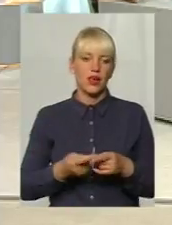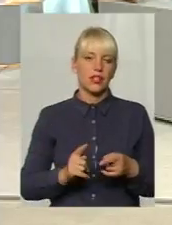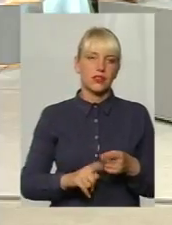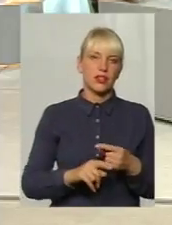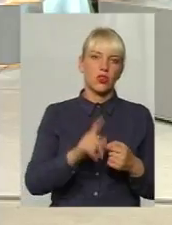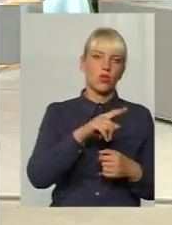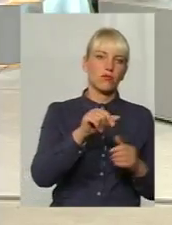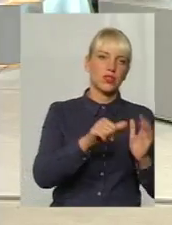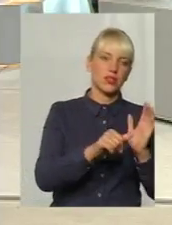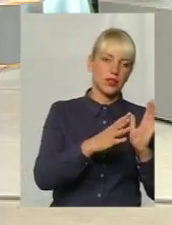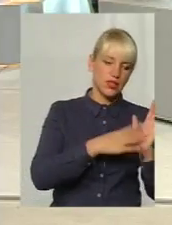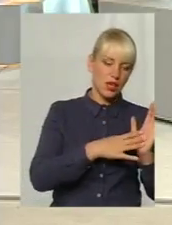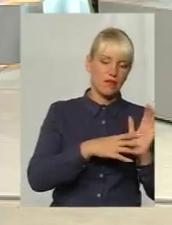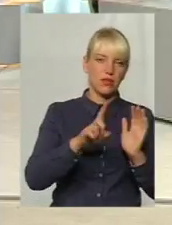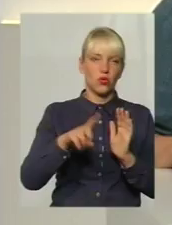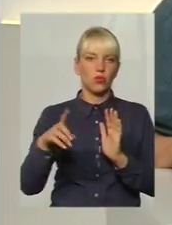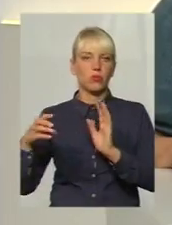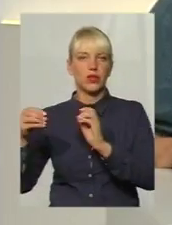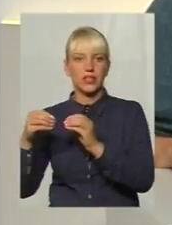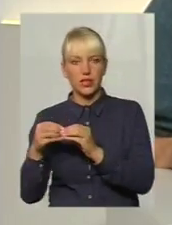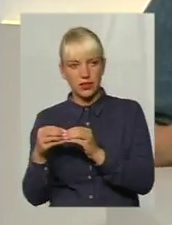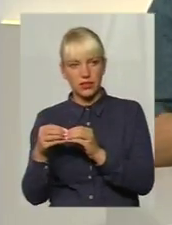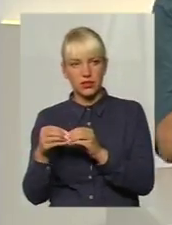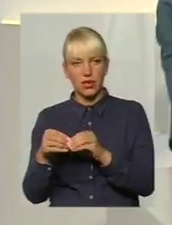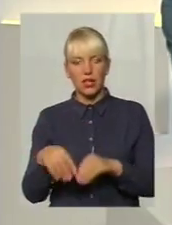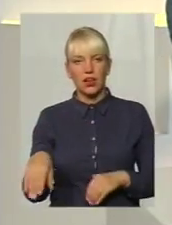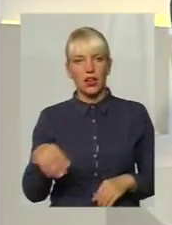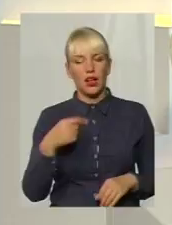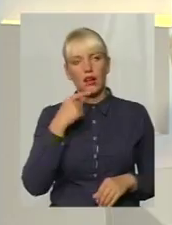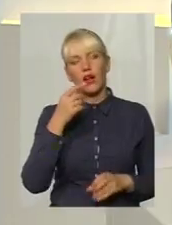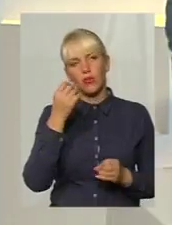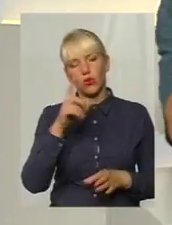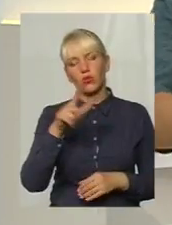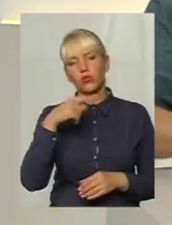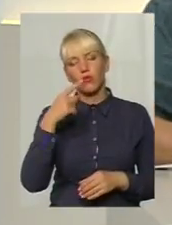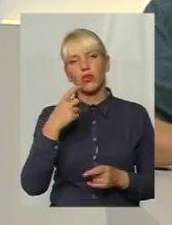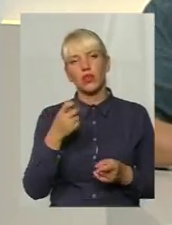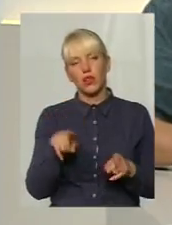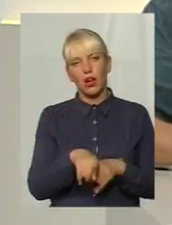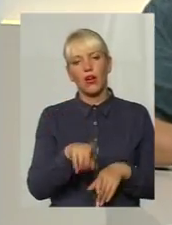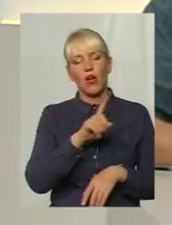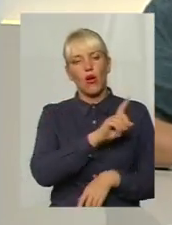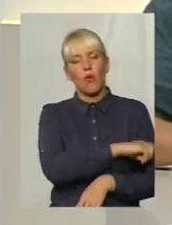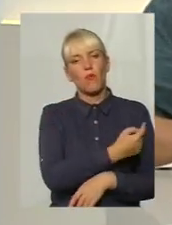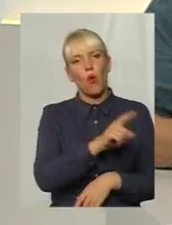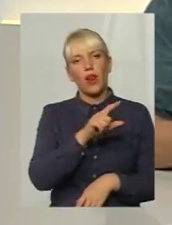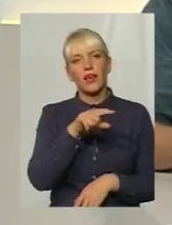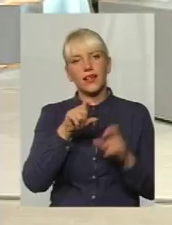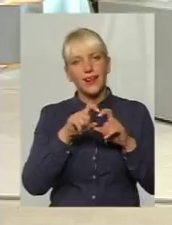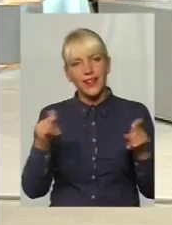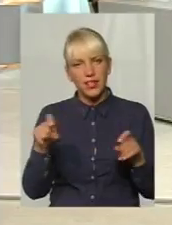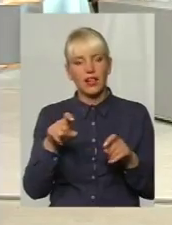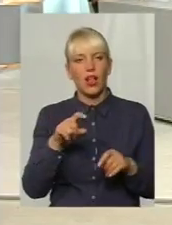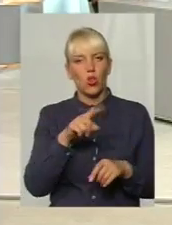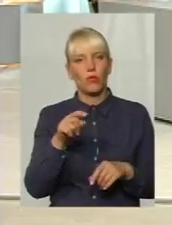відділення. йдуть в четверту поліклініку, можна кажучи. Вони не думають, що це дільниця номер дев'ять, чи дільниця номер десять. Ні, відмов немає